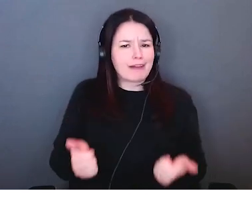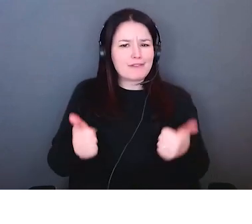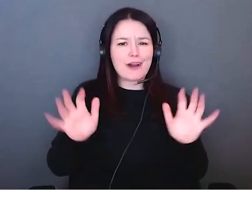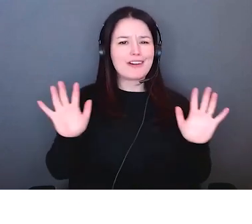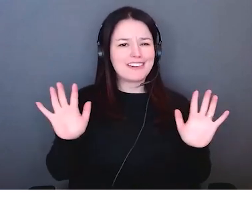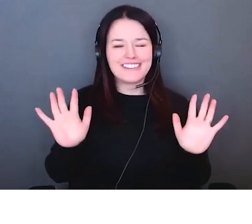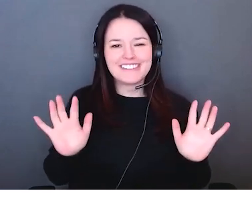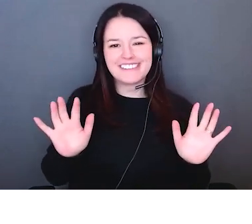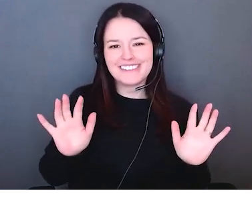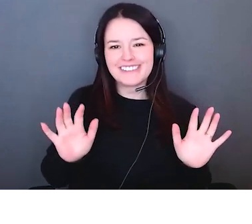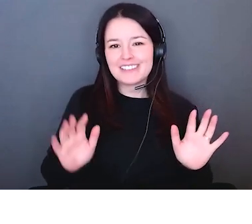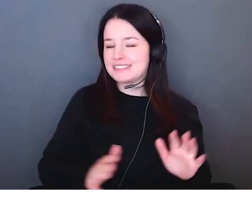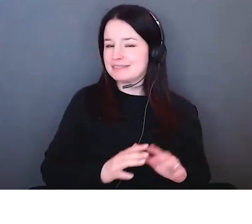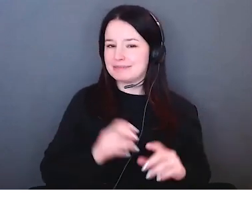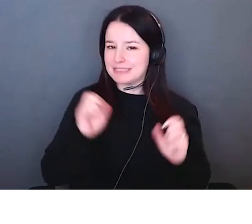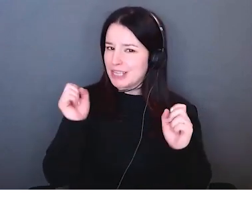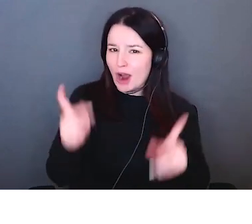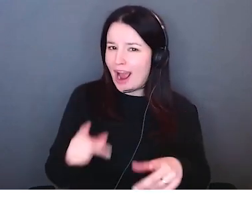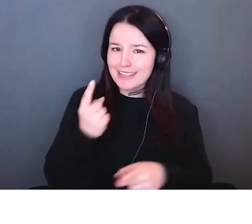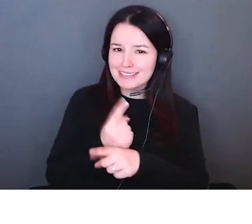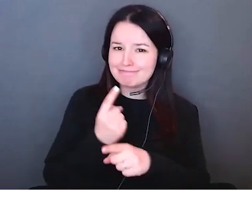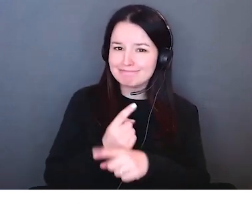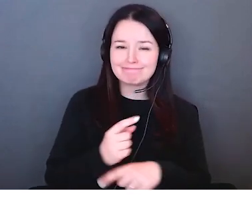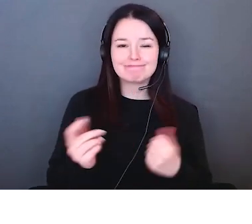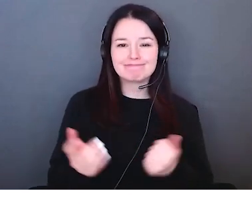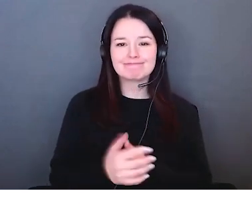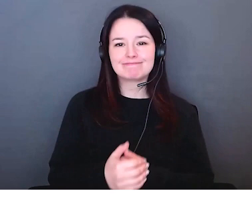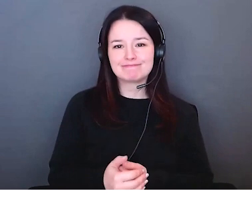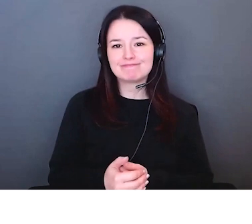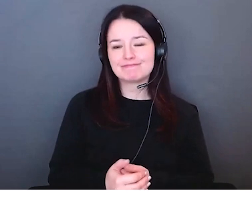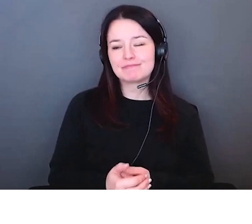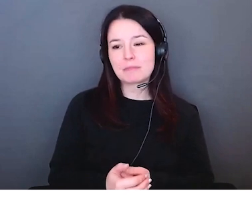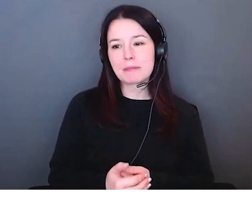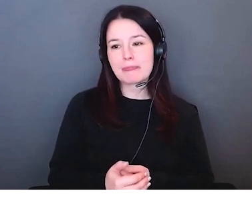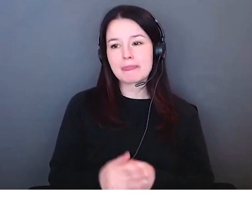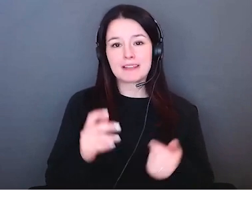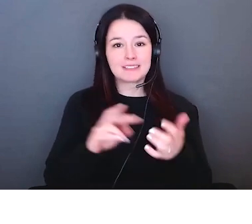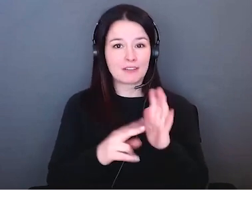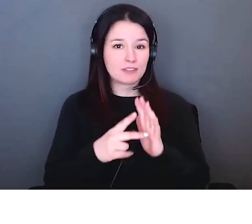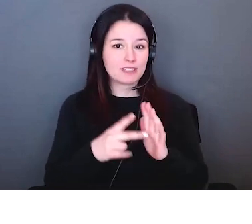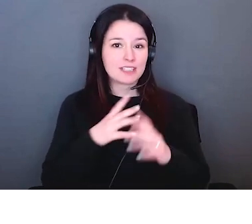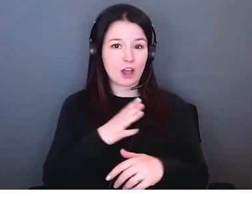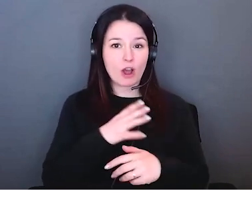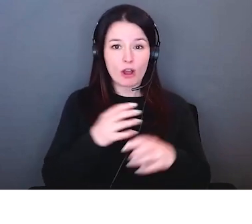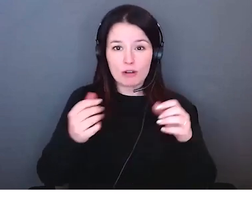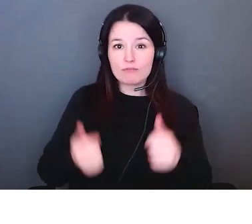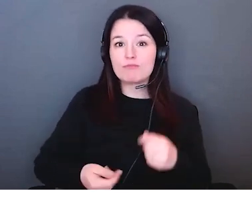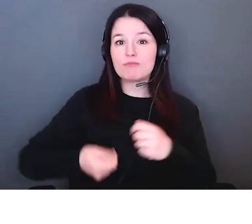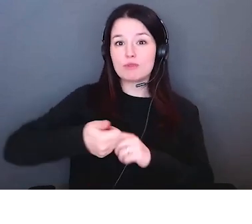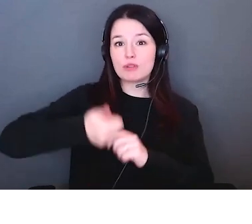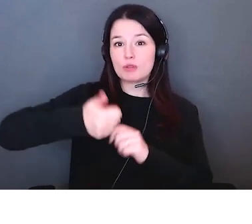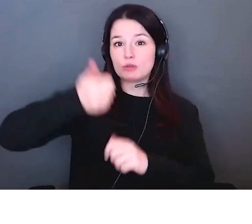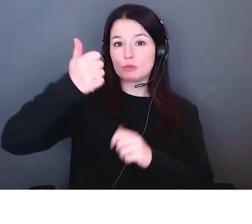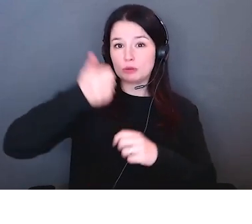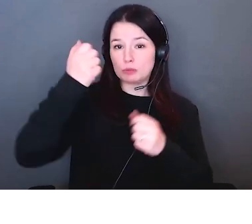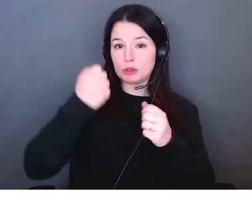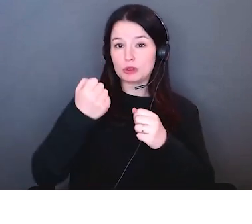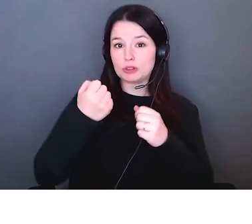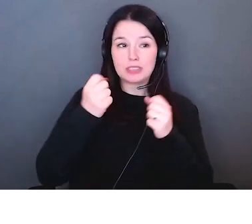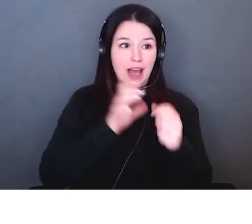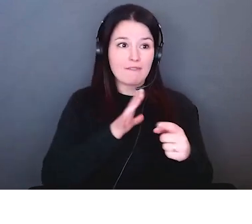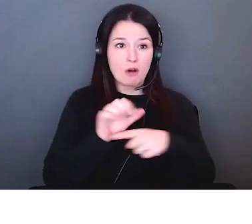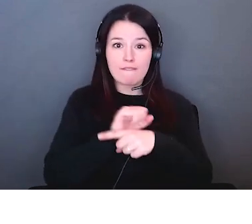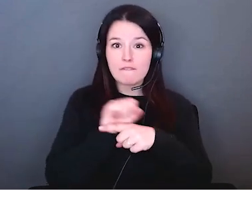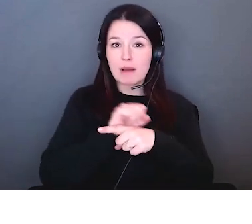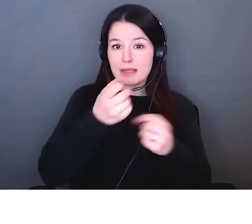vous laisser imaginer les pensées autochtones que je vais peut-être présenter en plus détail plus tard c'est à vous à nouveau